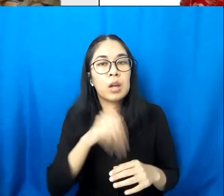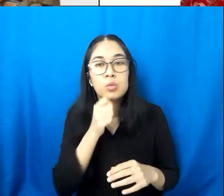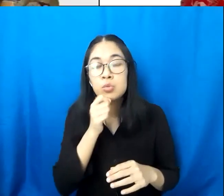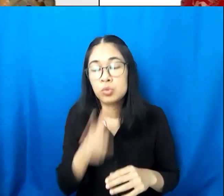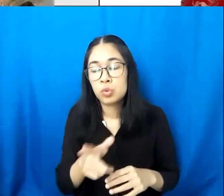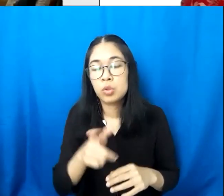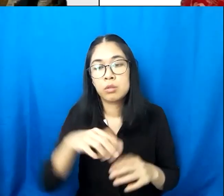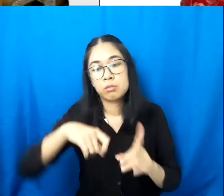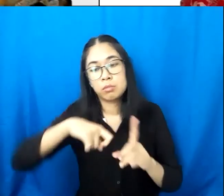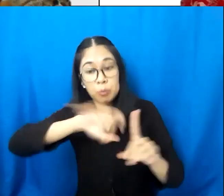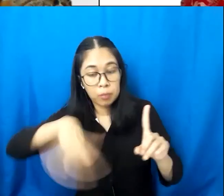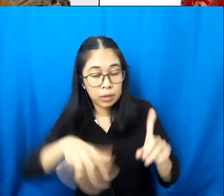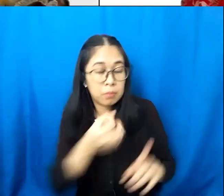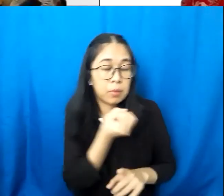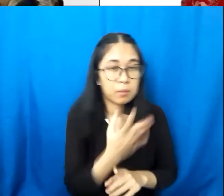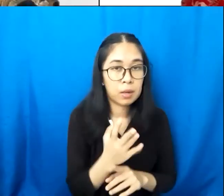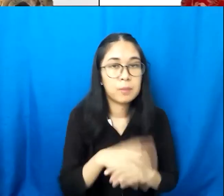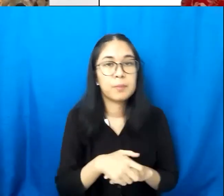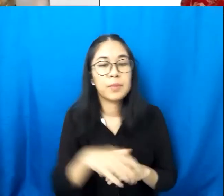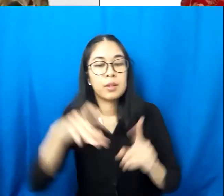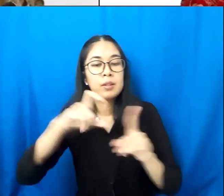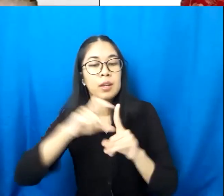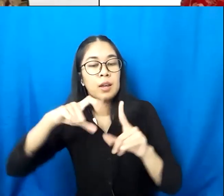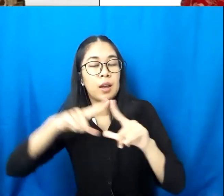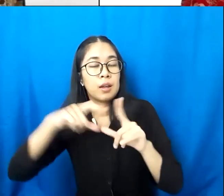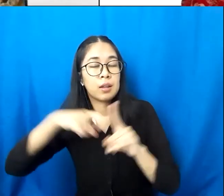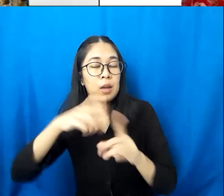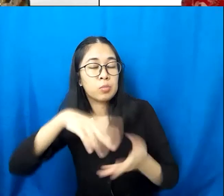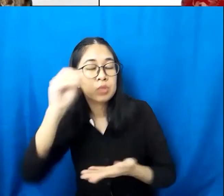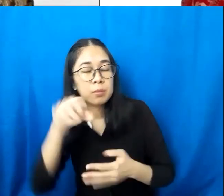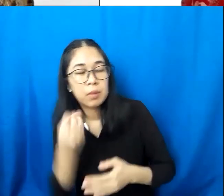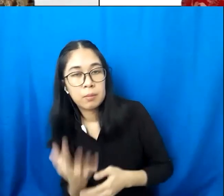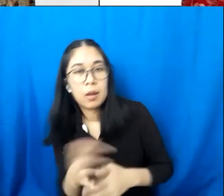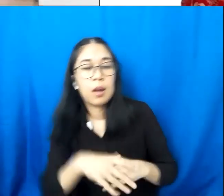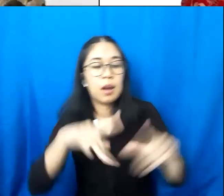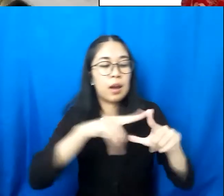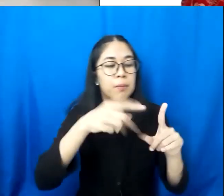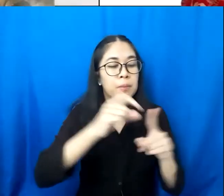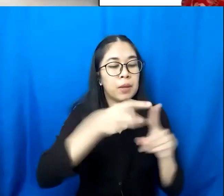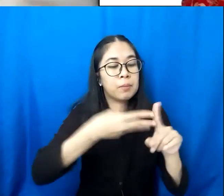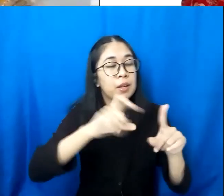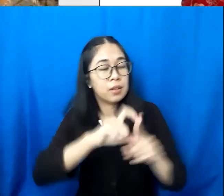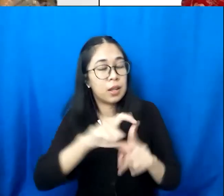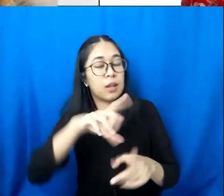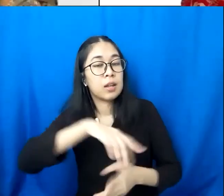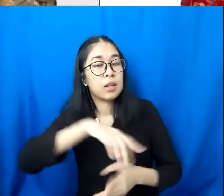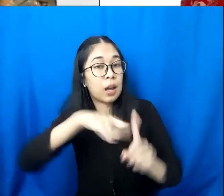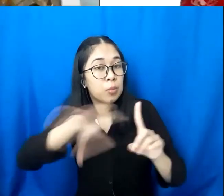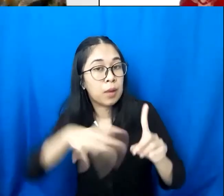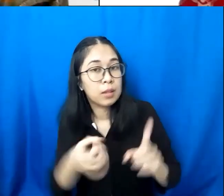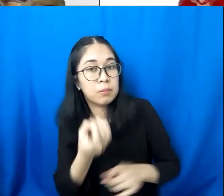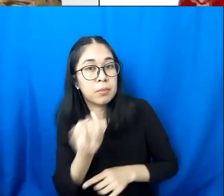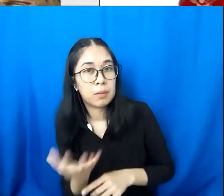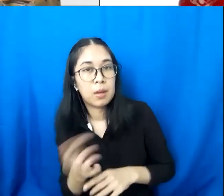kabupaten berapa dari DA kampus dari PU berapa dari APBD kabupaten sendiri berapa dan dalam berapa tahun 80